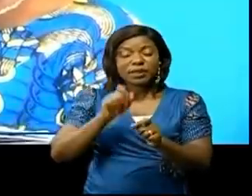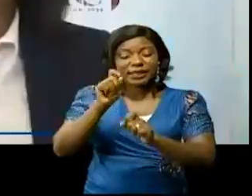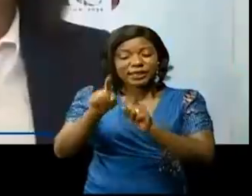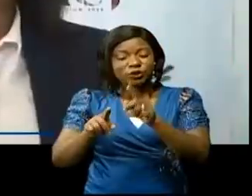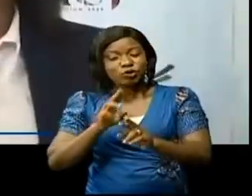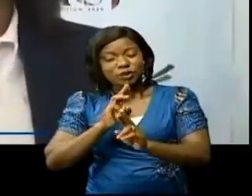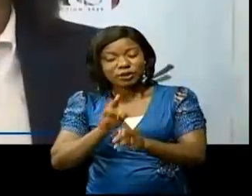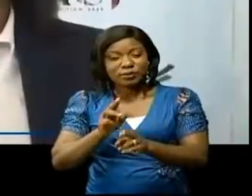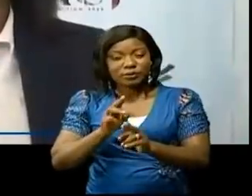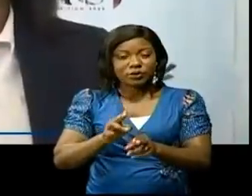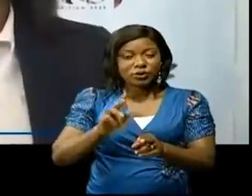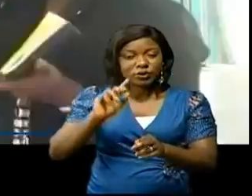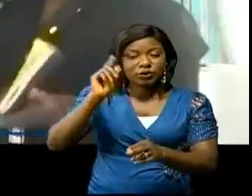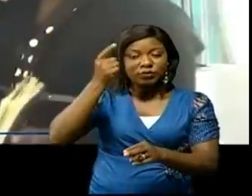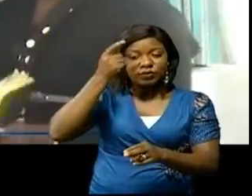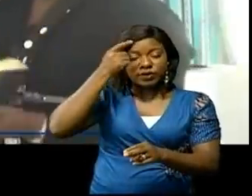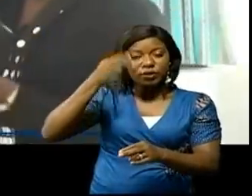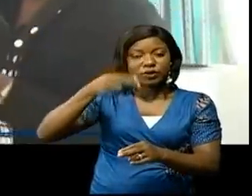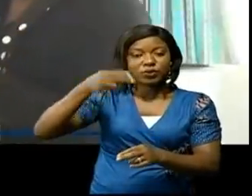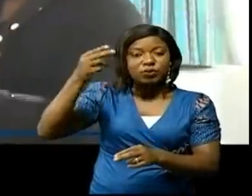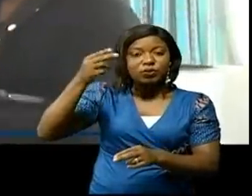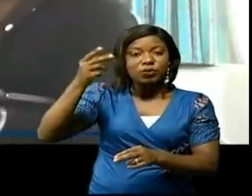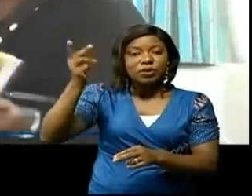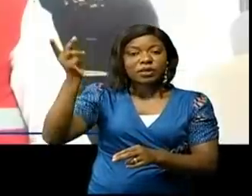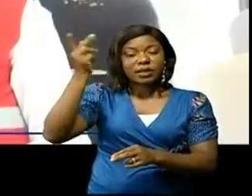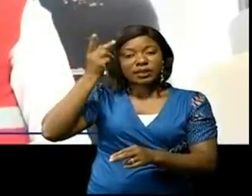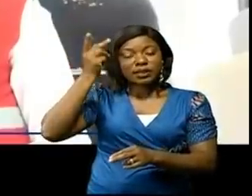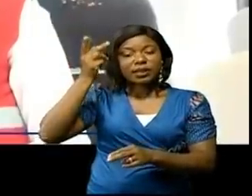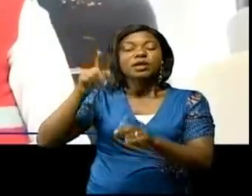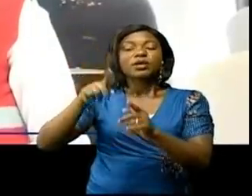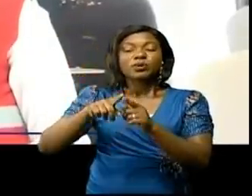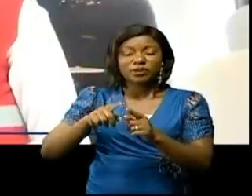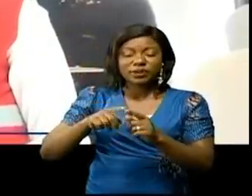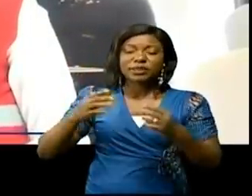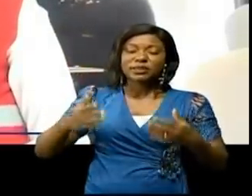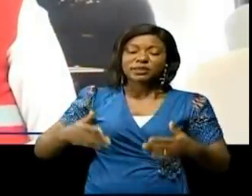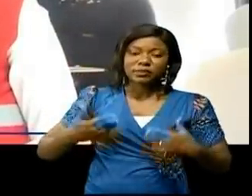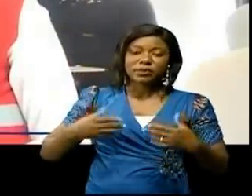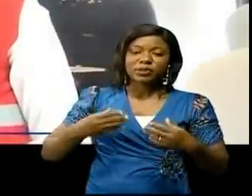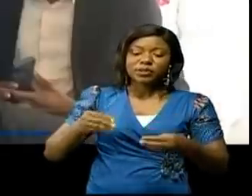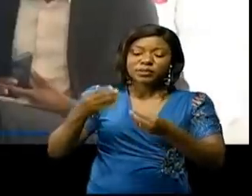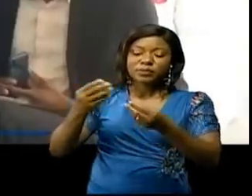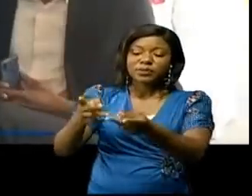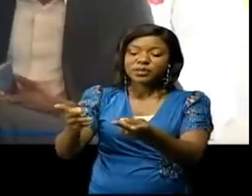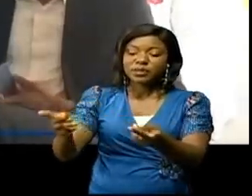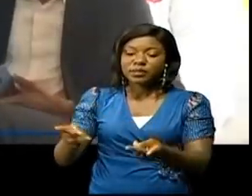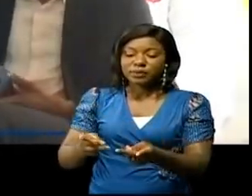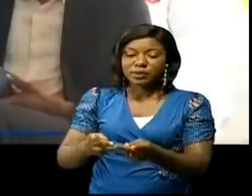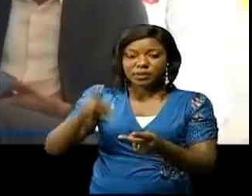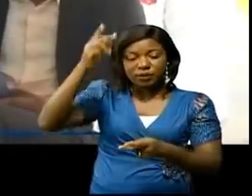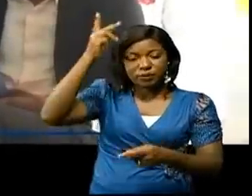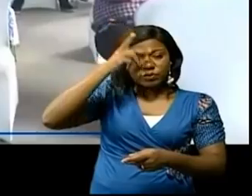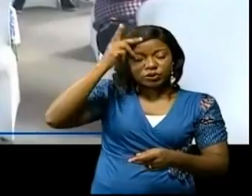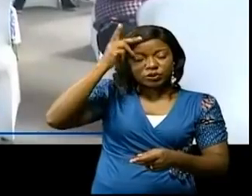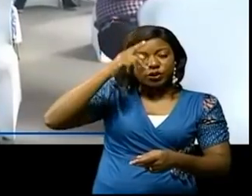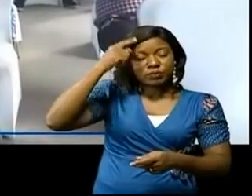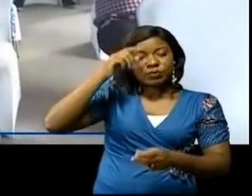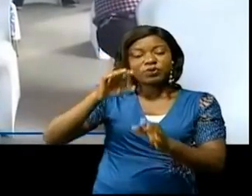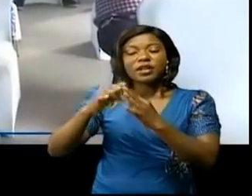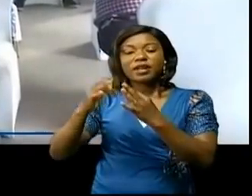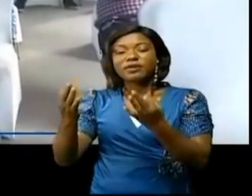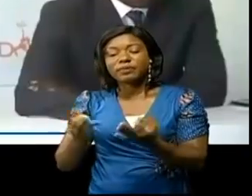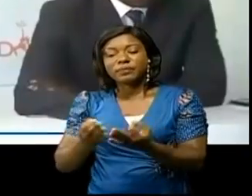-réponses. Le gouvernement du Okatanga, siège de Splendair RDC, a mis en place des politiques en faveur de la famille